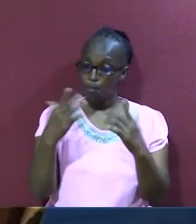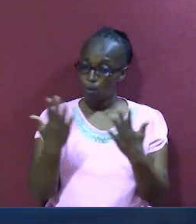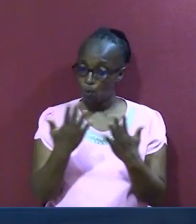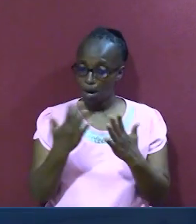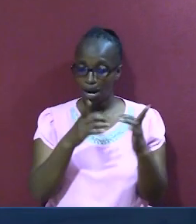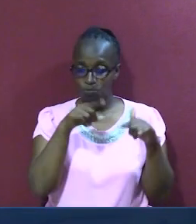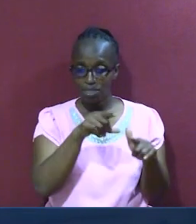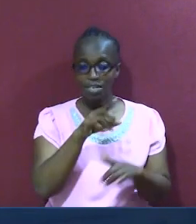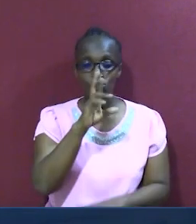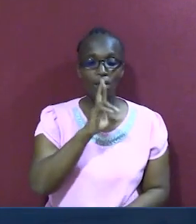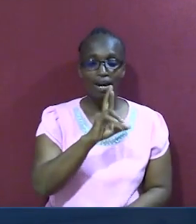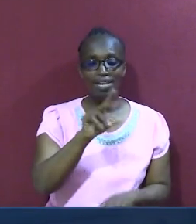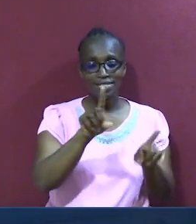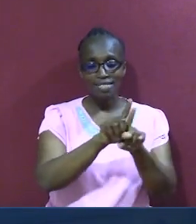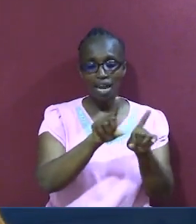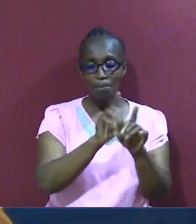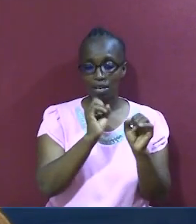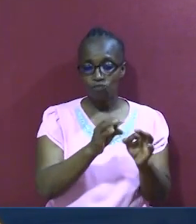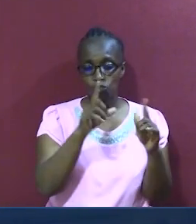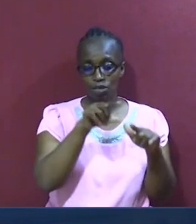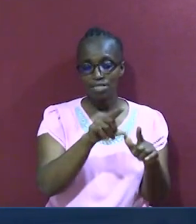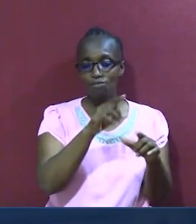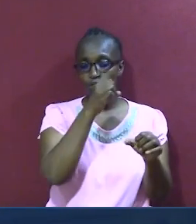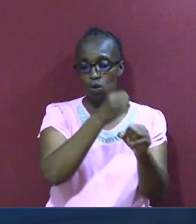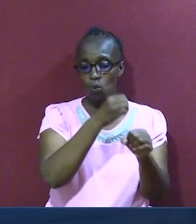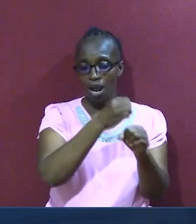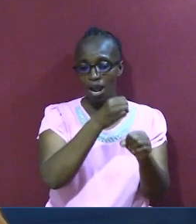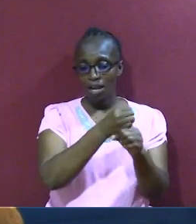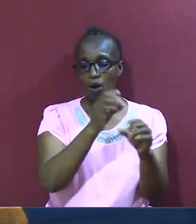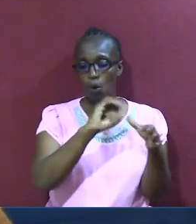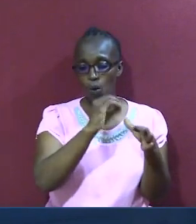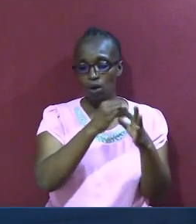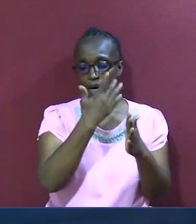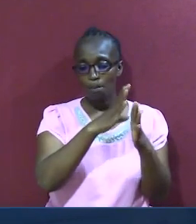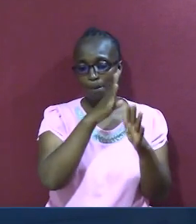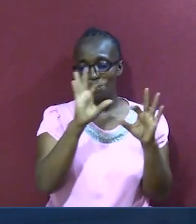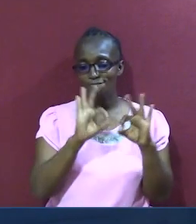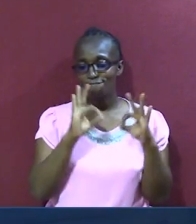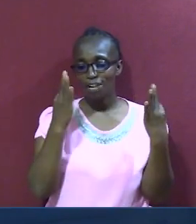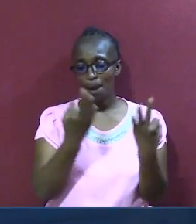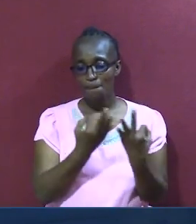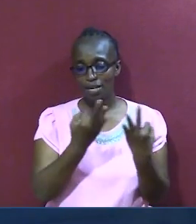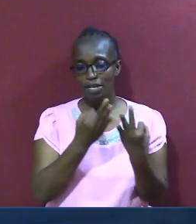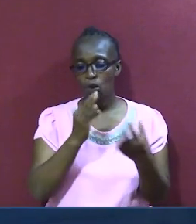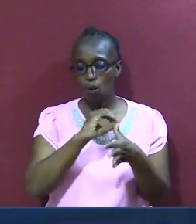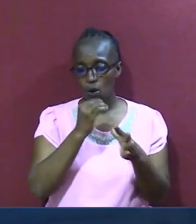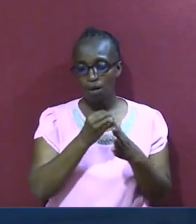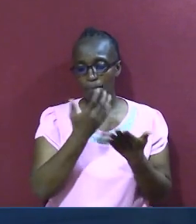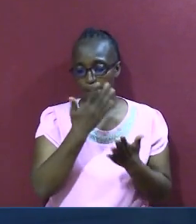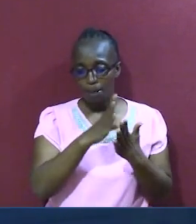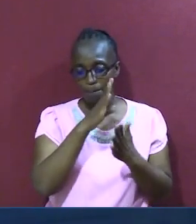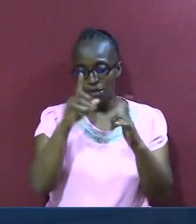maeneo ya kazi, ata kama ni katika familia, ata kama wewe ni kiongozi, tafuta